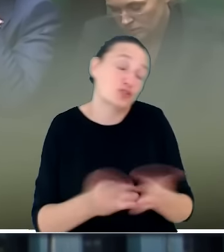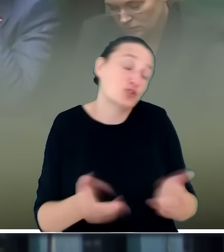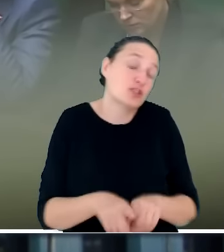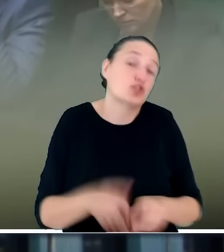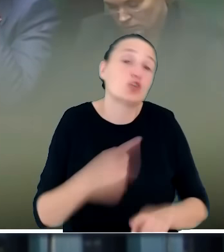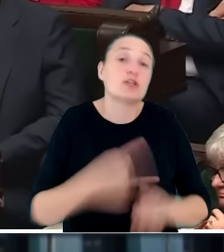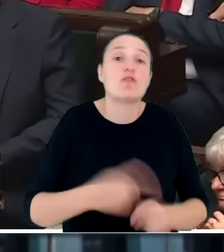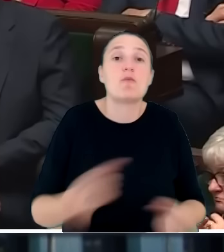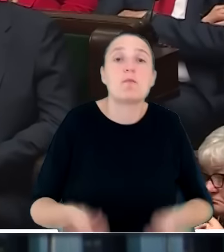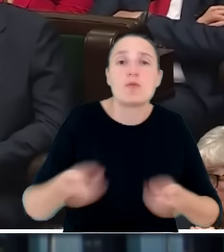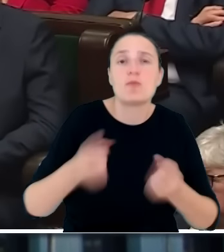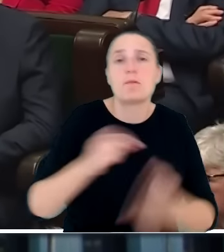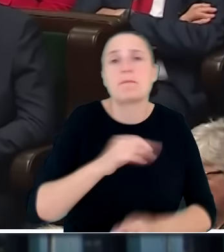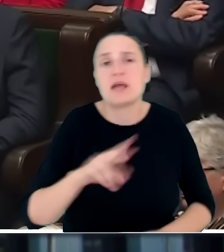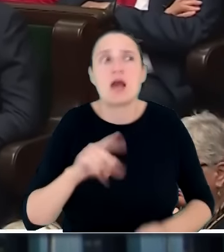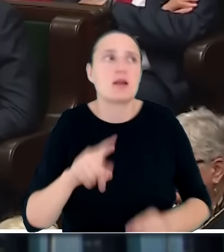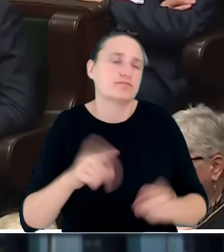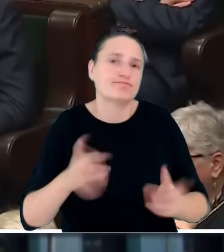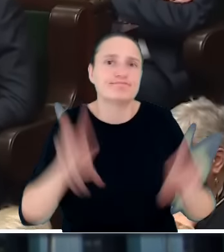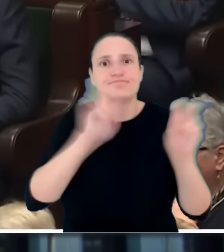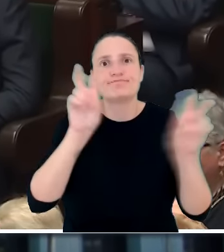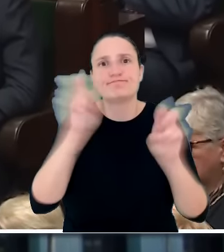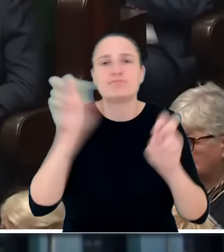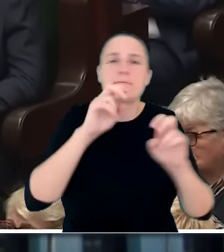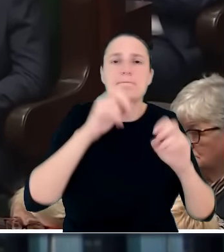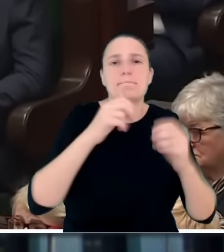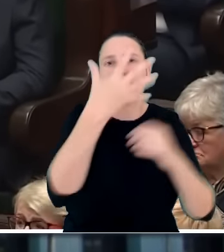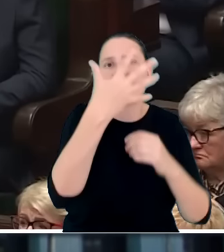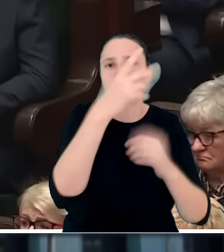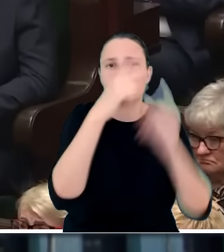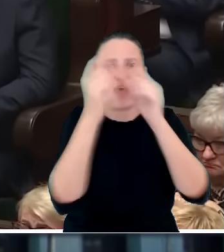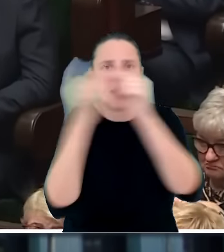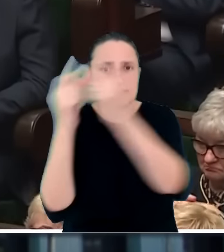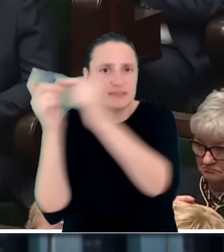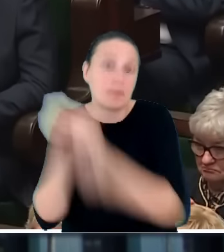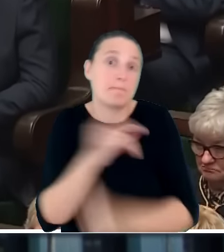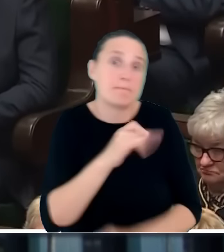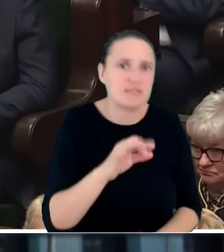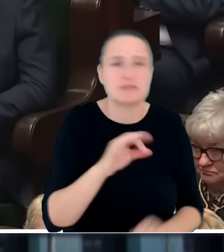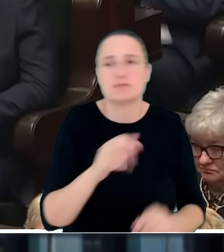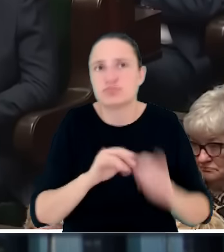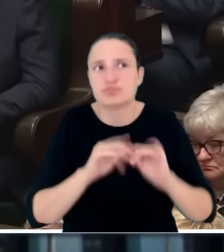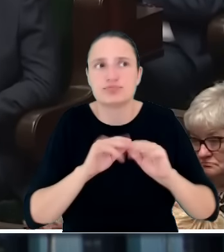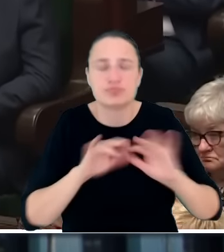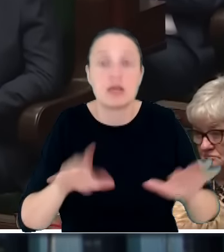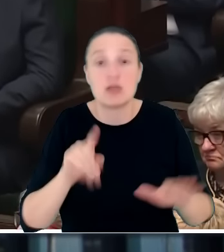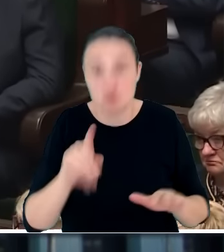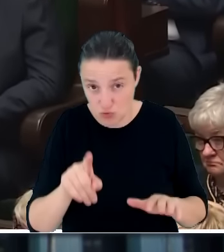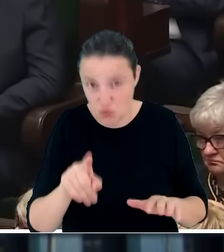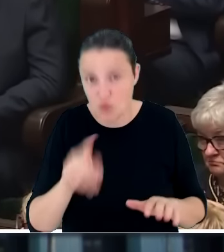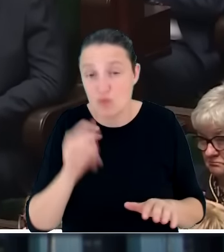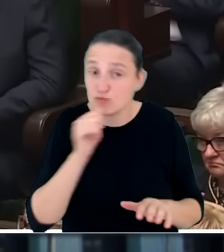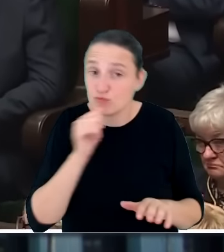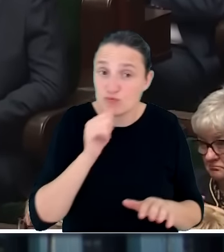polityka pięciu gwiazdek PiS, wystarczy, by zakryć faktyczne problemy, które majaczą na